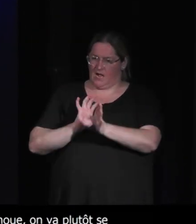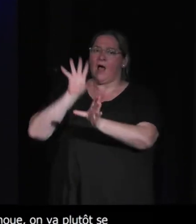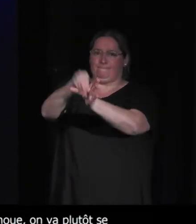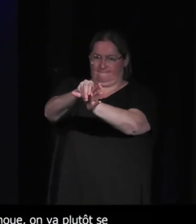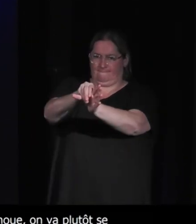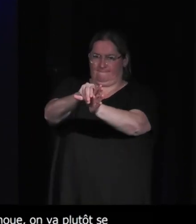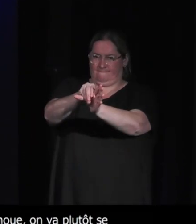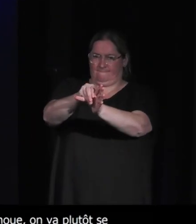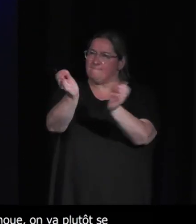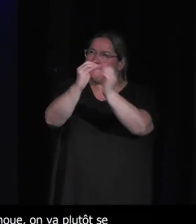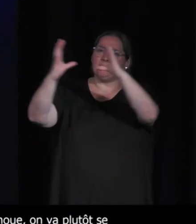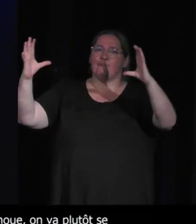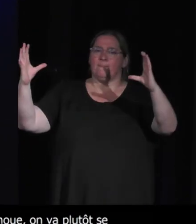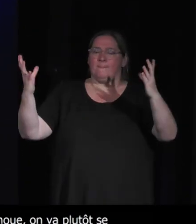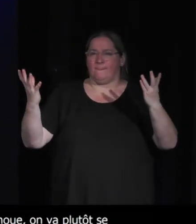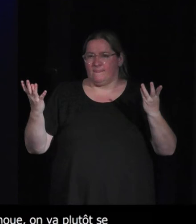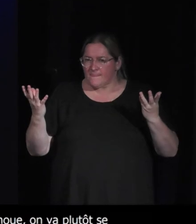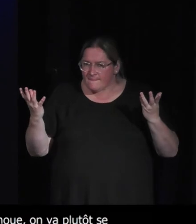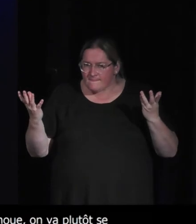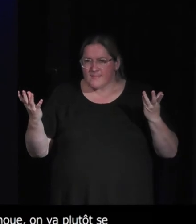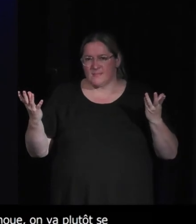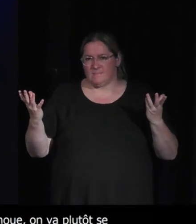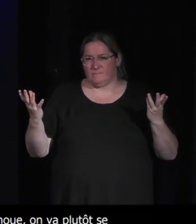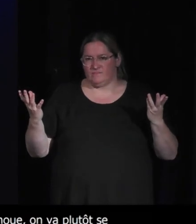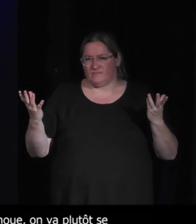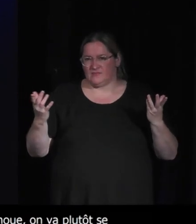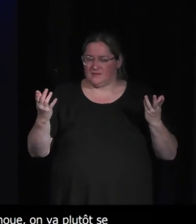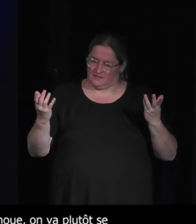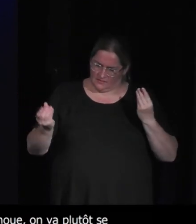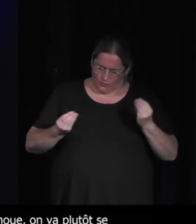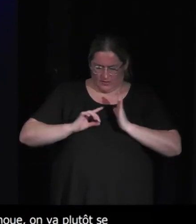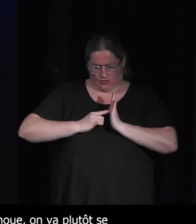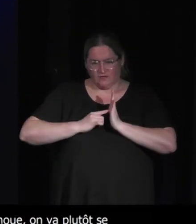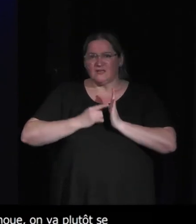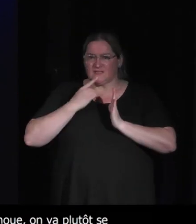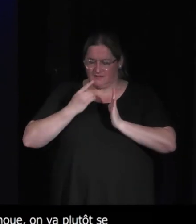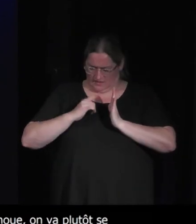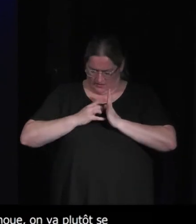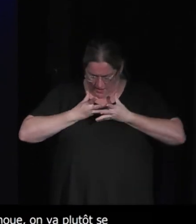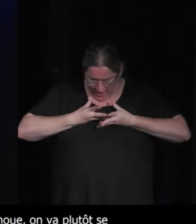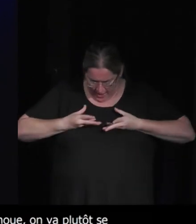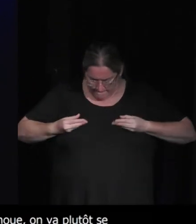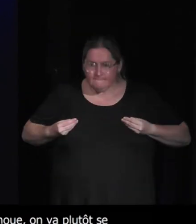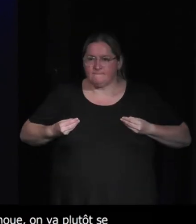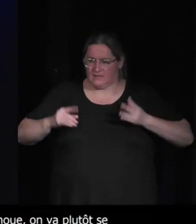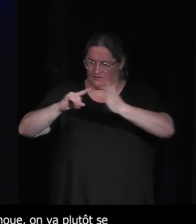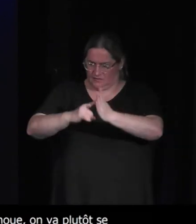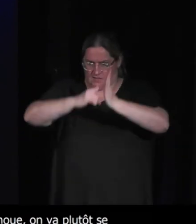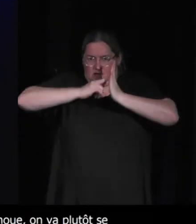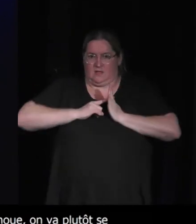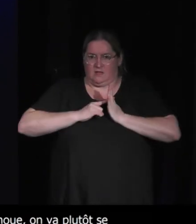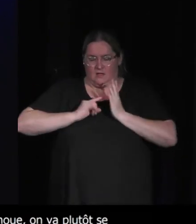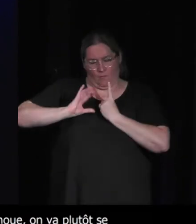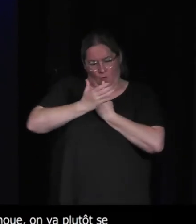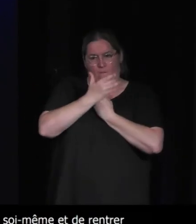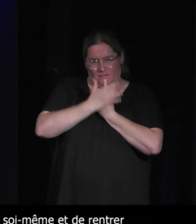projette une boulette quelque part ça part de moi et s'identifier c'est s'oublier soi-même et prendre l'identité qu'on nous offre il y a